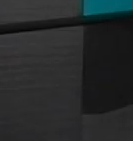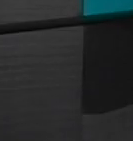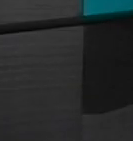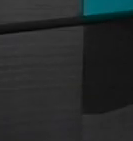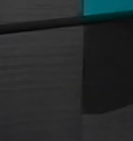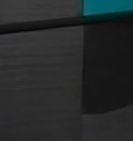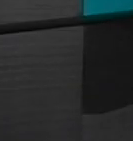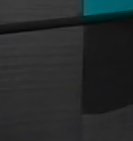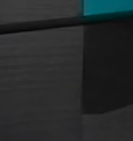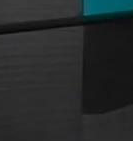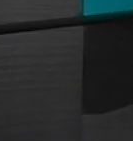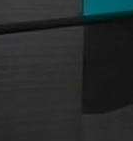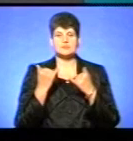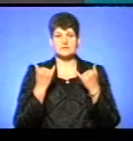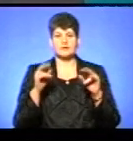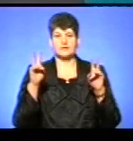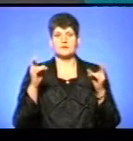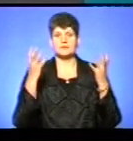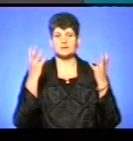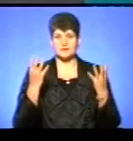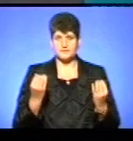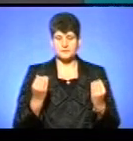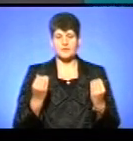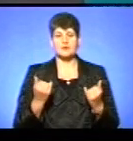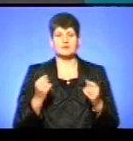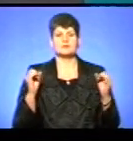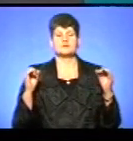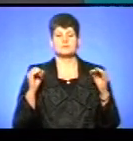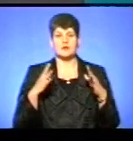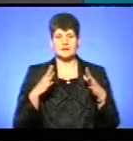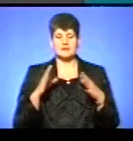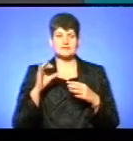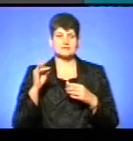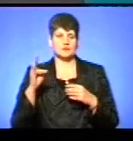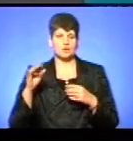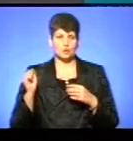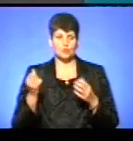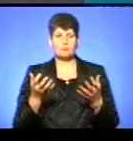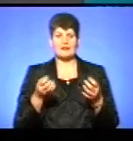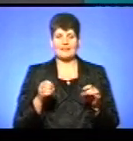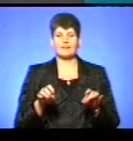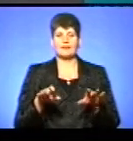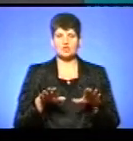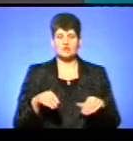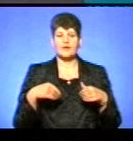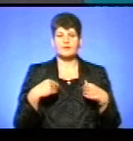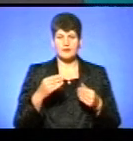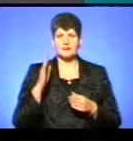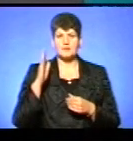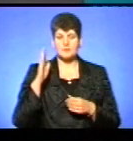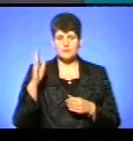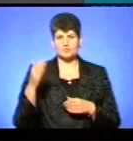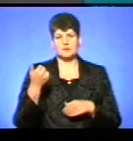Доброго вечора, в ефірі тема дня. На зібранні синоду Вселенського патріархату прийняли рішення надати майбутній